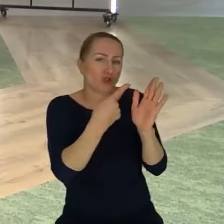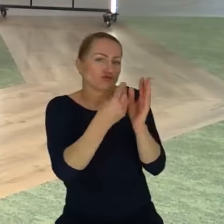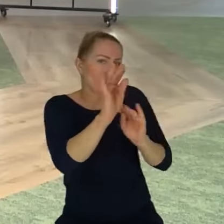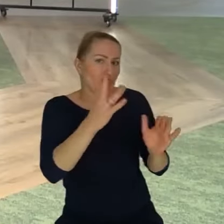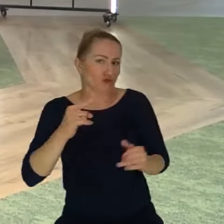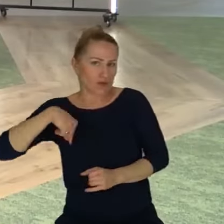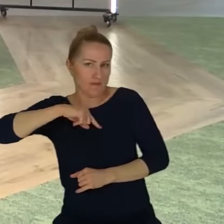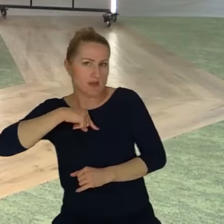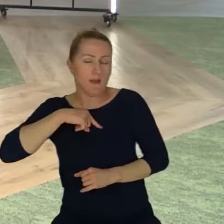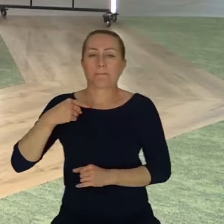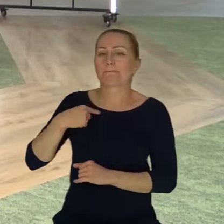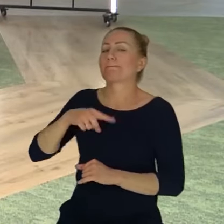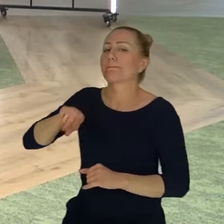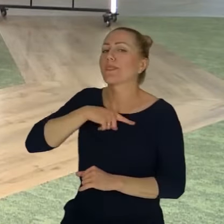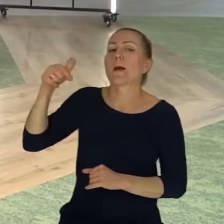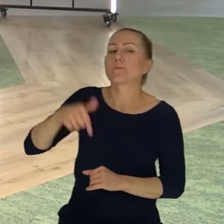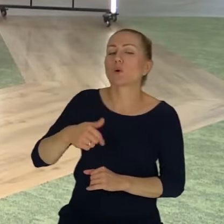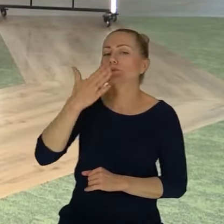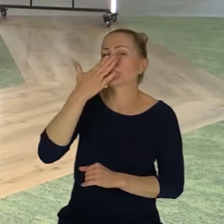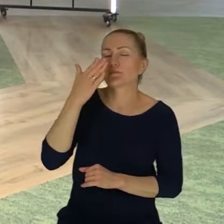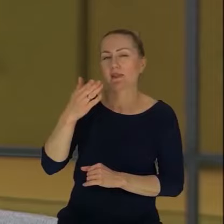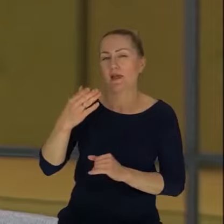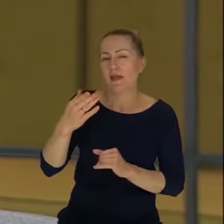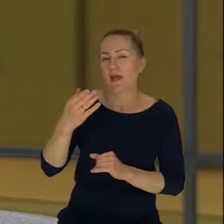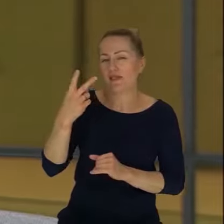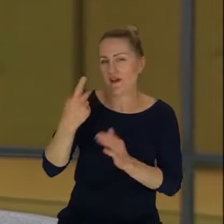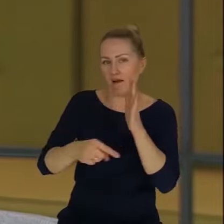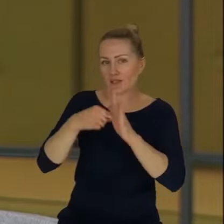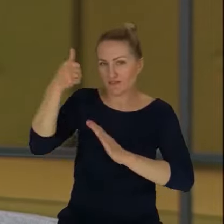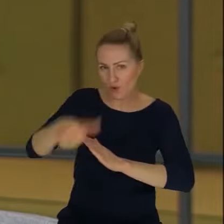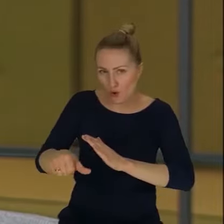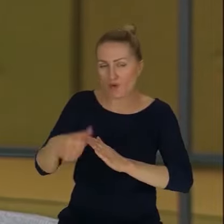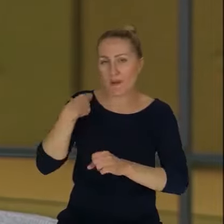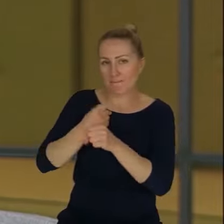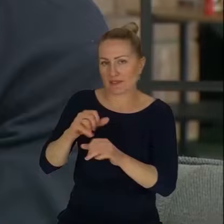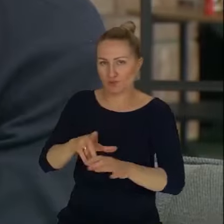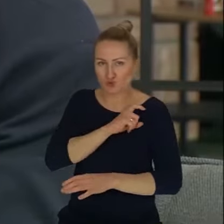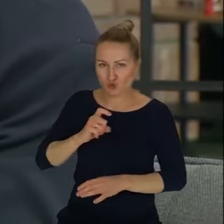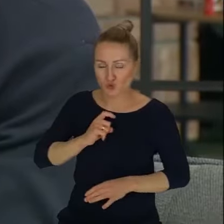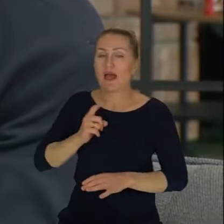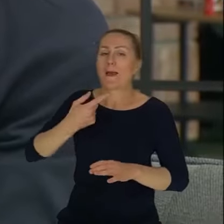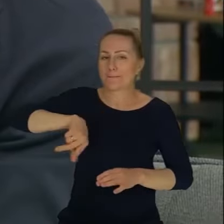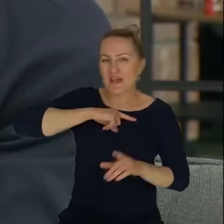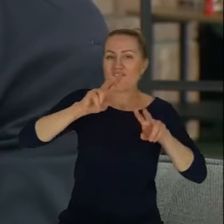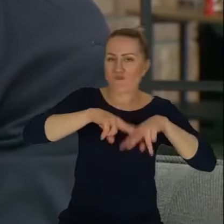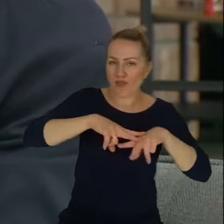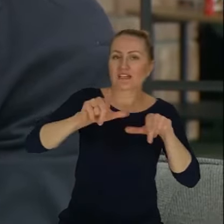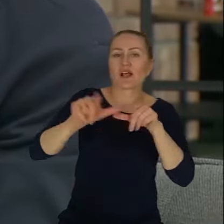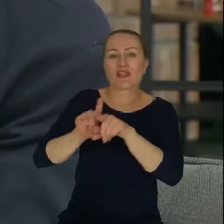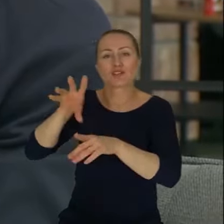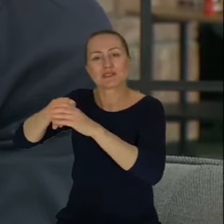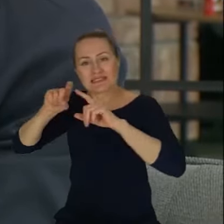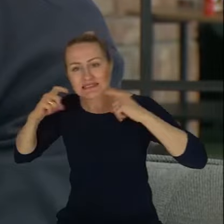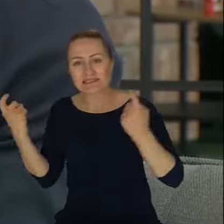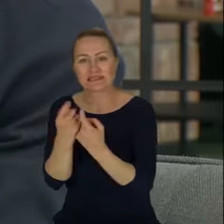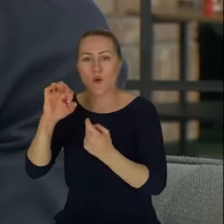dni w tygodniu pracujemy w biurze. I to dotyczy fundacji, ale też całego naszego takiego, powiedziałbym, ekosystemu. Pracuję też w dużej grupie,